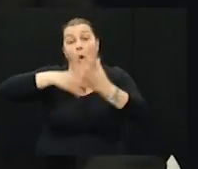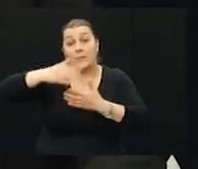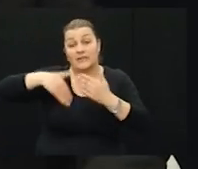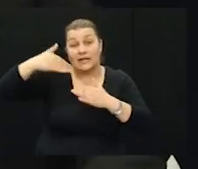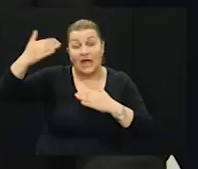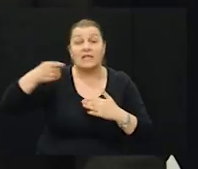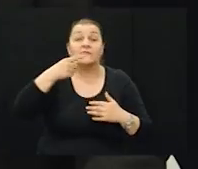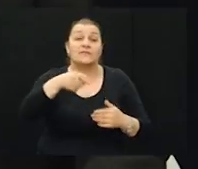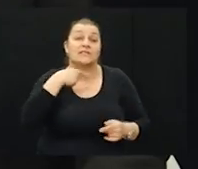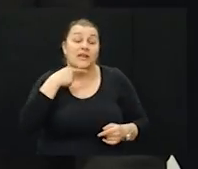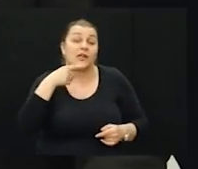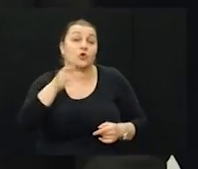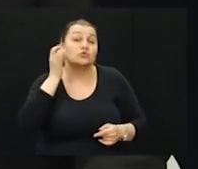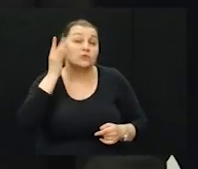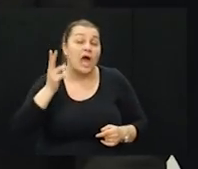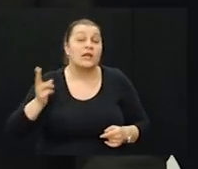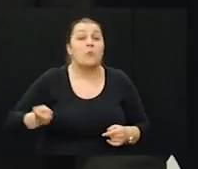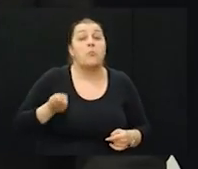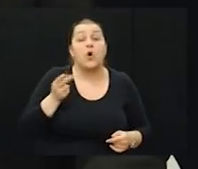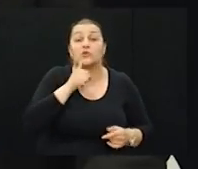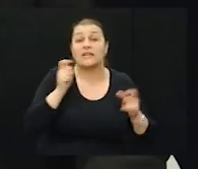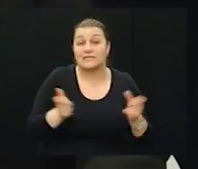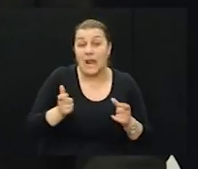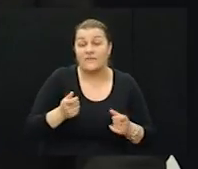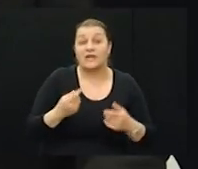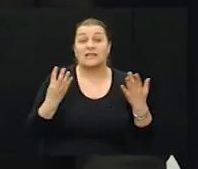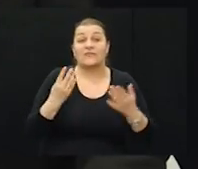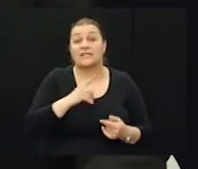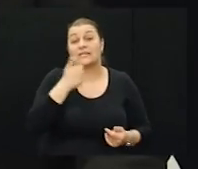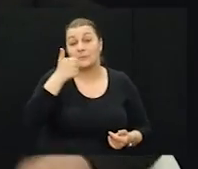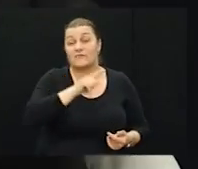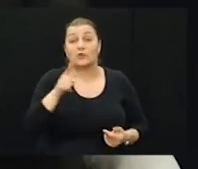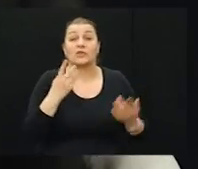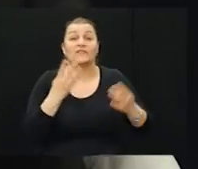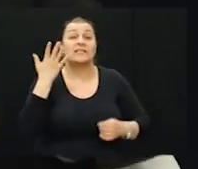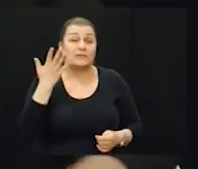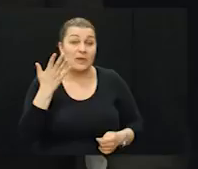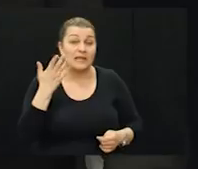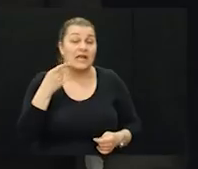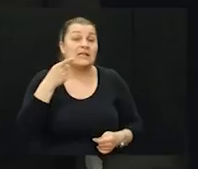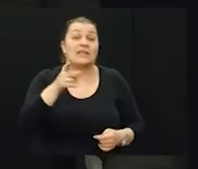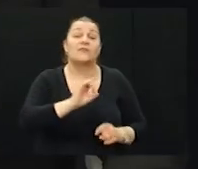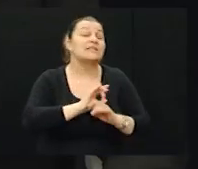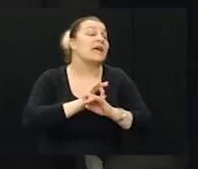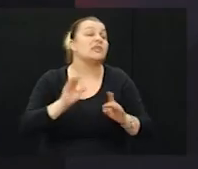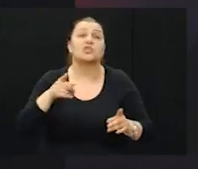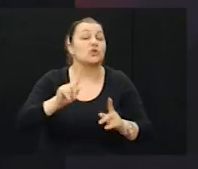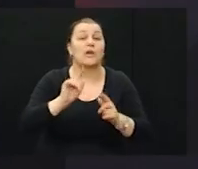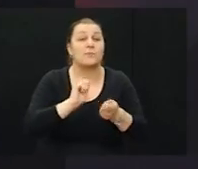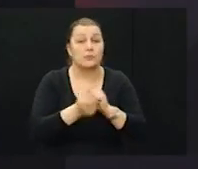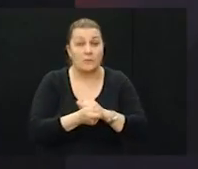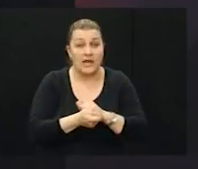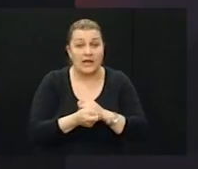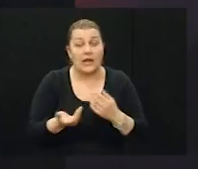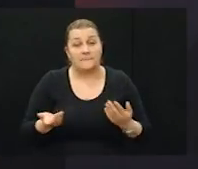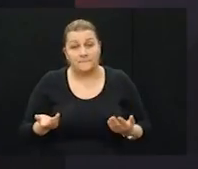obitelj, jasno. Rekste mi da su to dani ponose, slave 1991. a 1995. da ih ne biste za ništa zamijenili u životu. Te